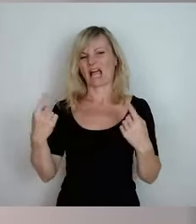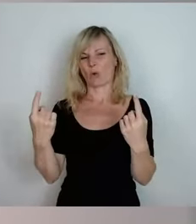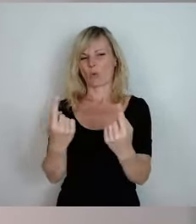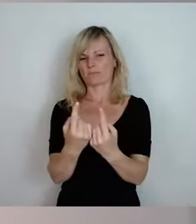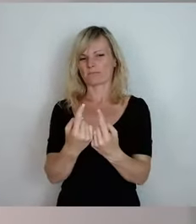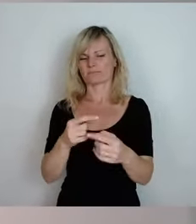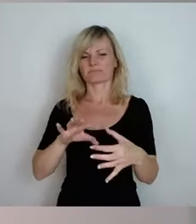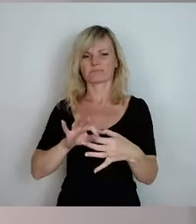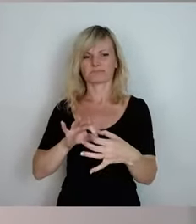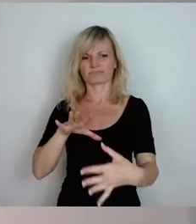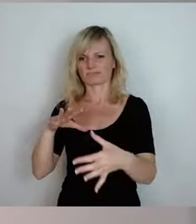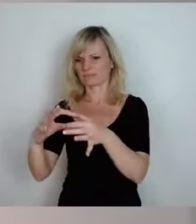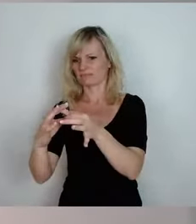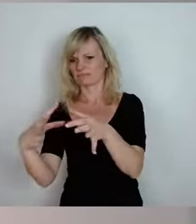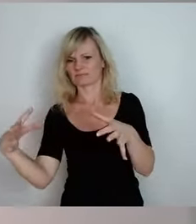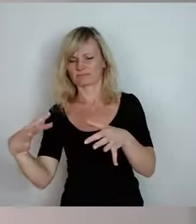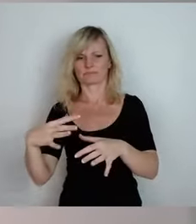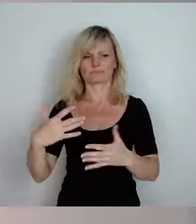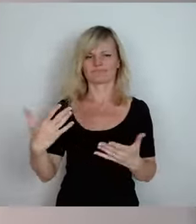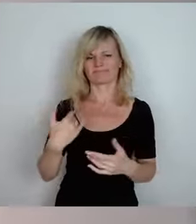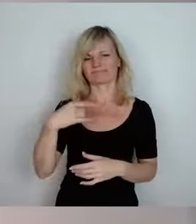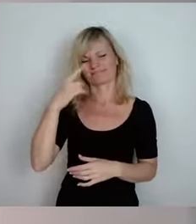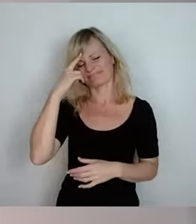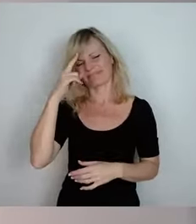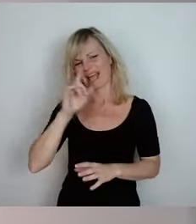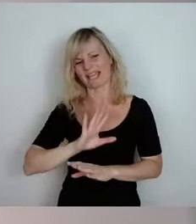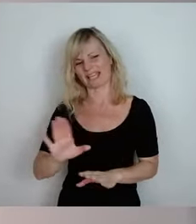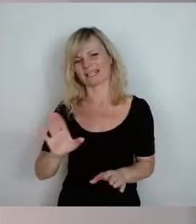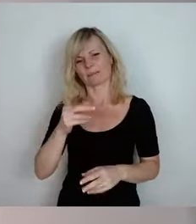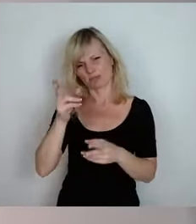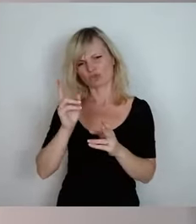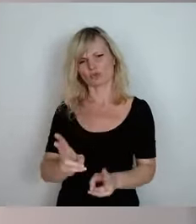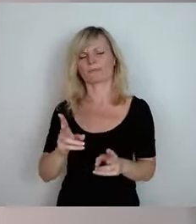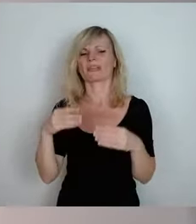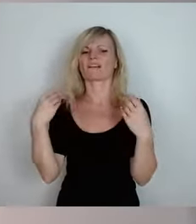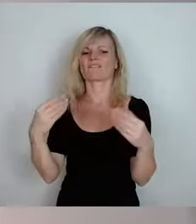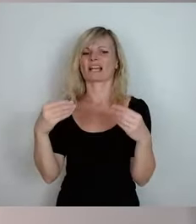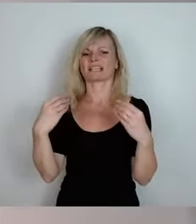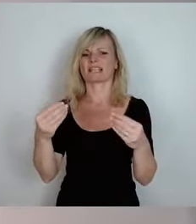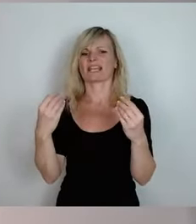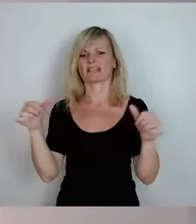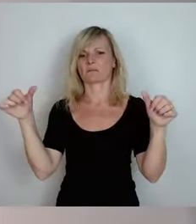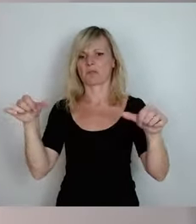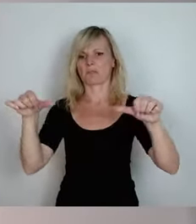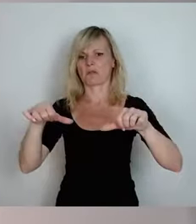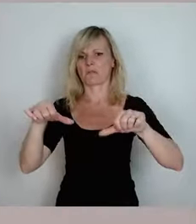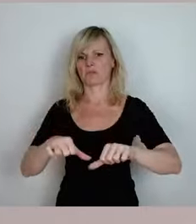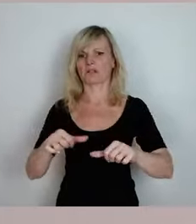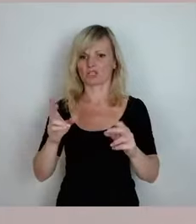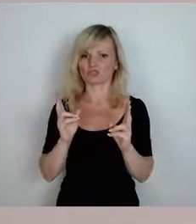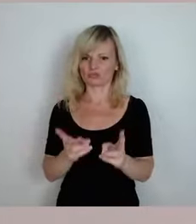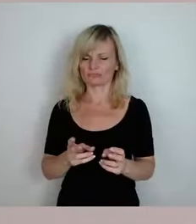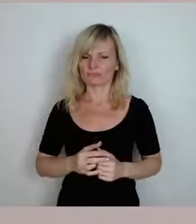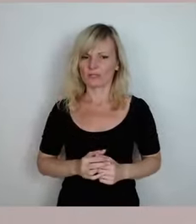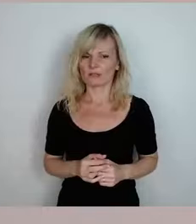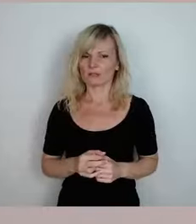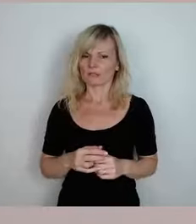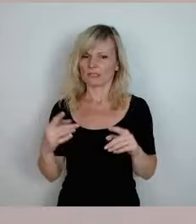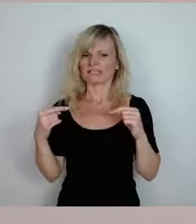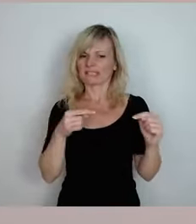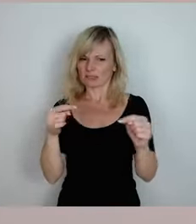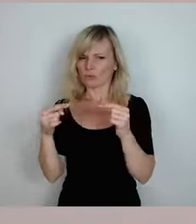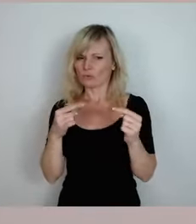sicherlich nicht, aber du hast natürlich recht, dass du sagst, die Qualität wird immer schlechter. Und die Diskussion hat sehr stark